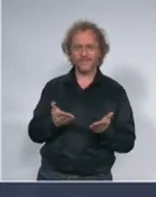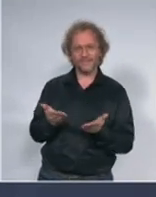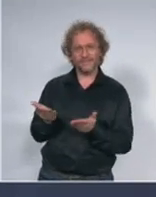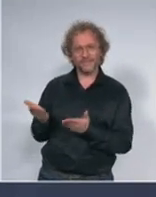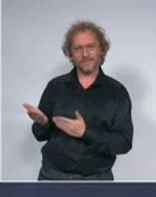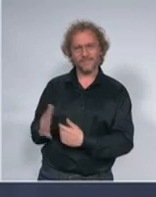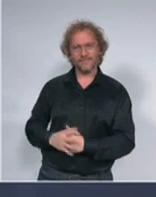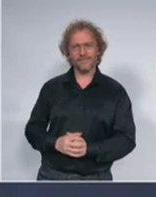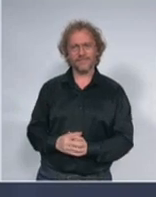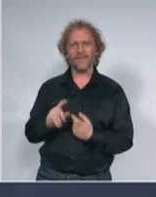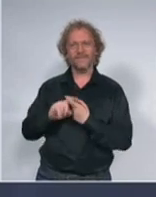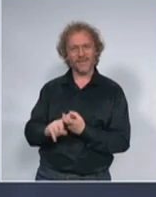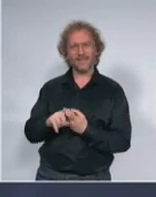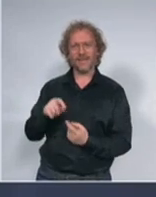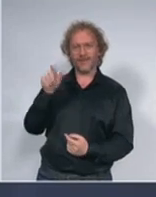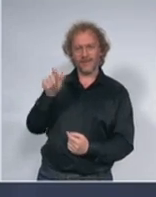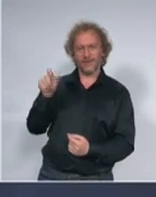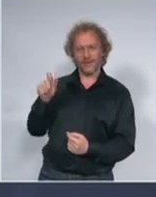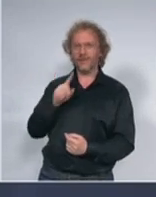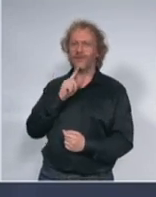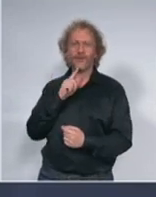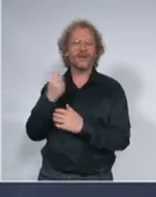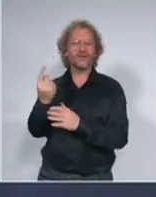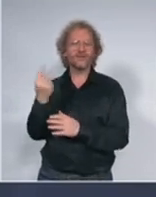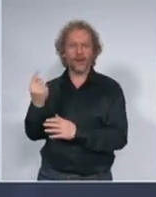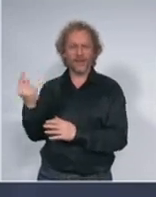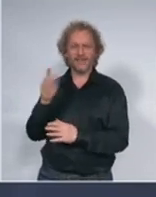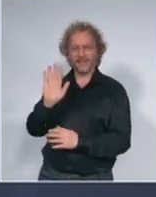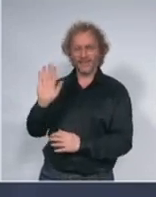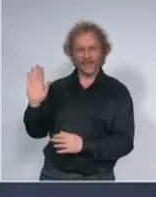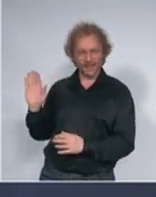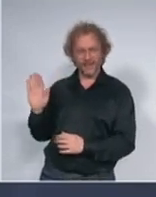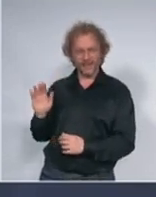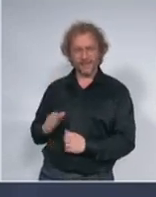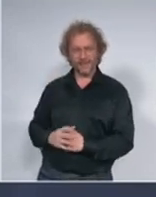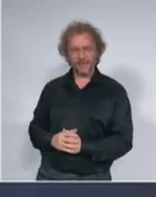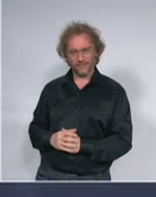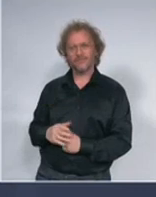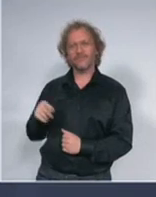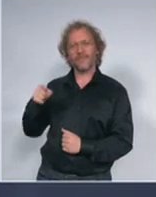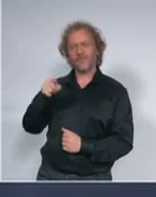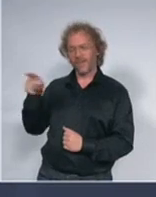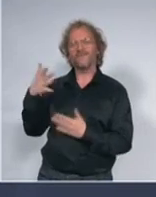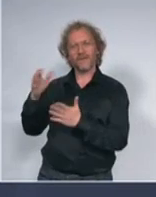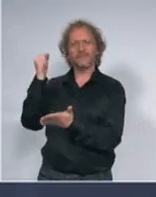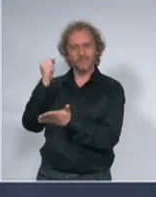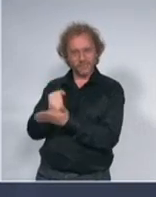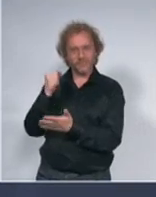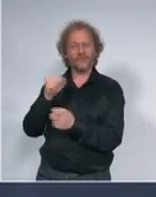su samo u izolaciji odnosno osoba koje su koje su testom potvrđene da imaju koronavirus